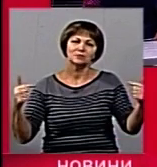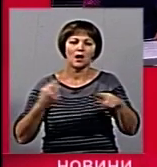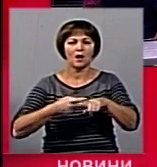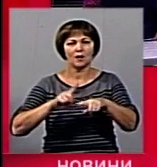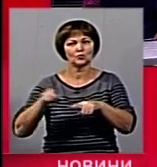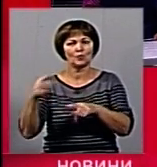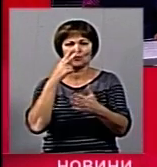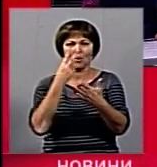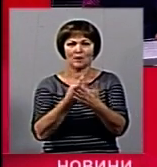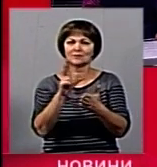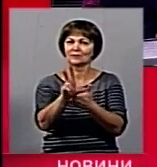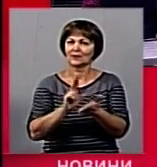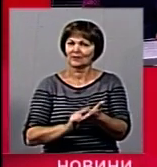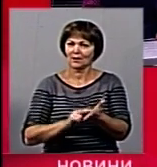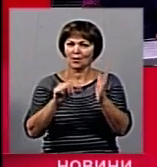місто Коростей.